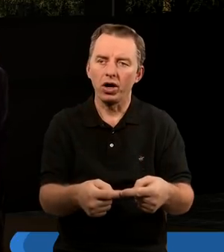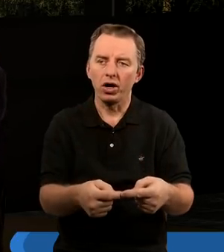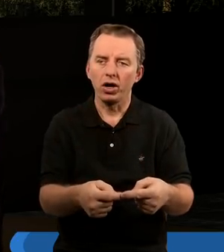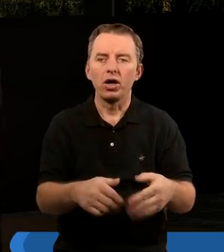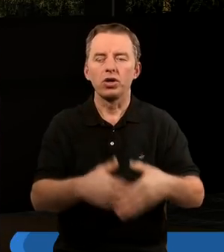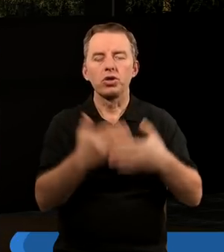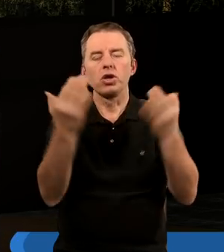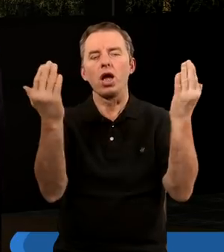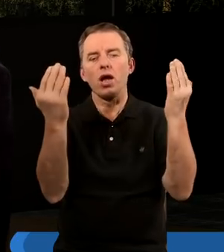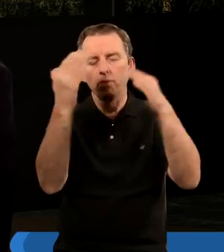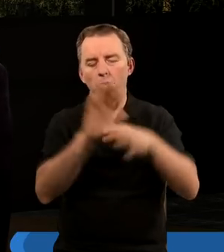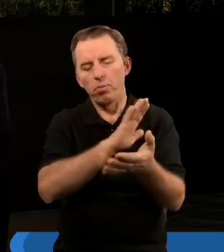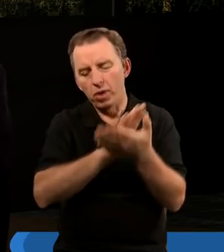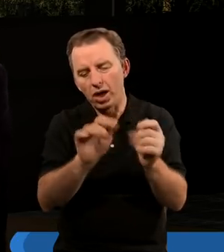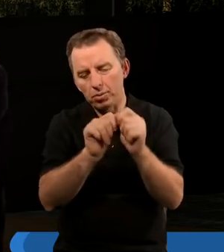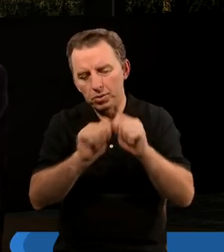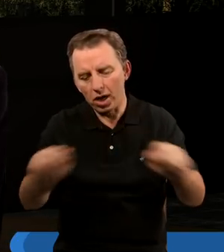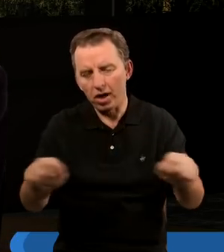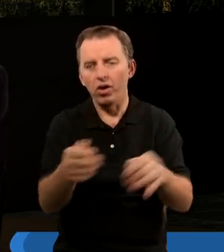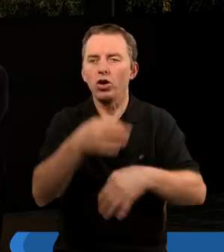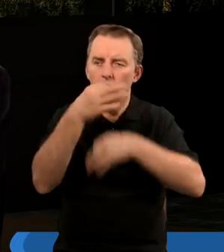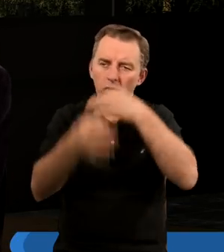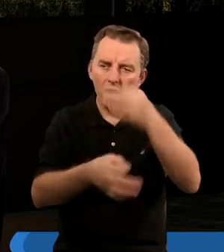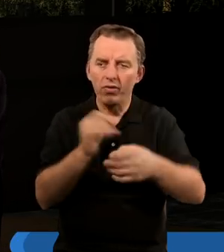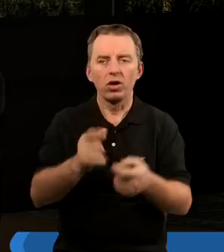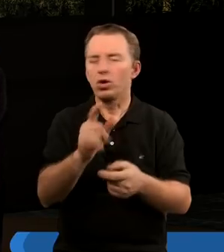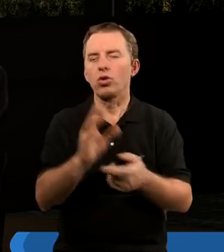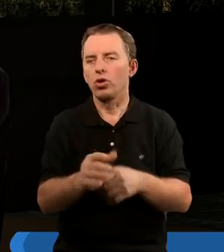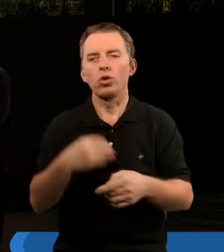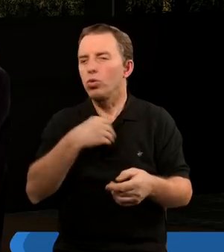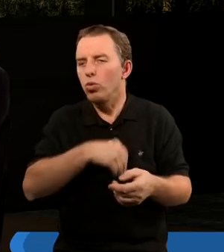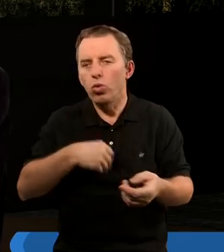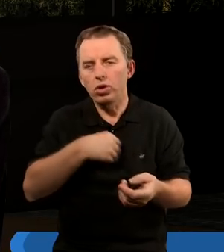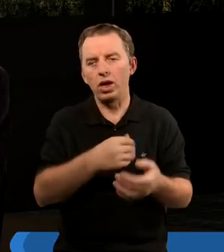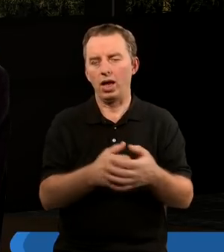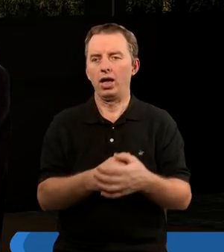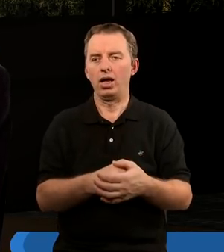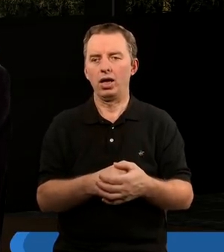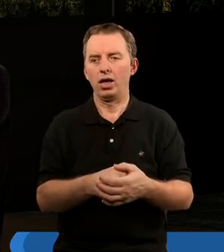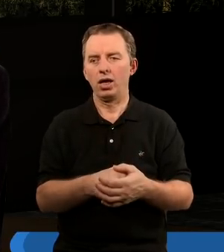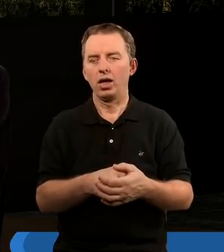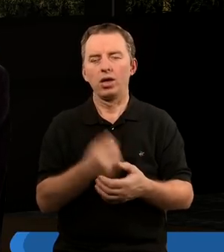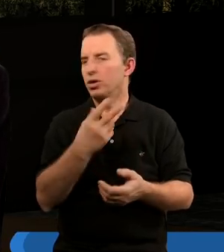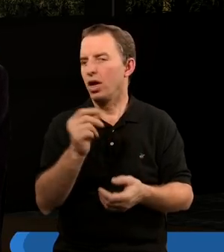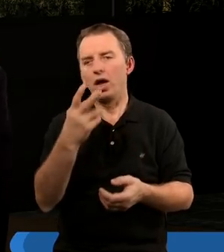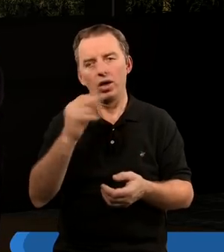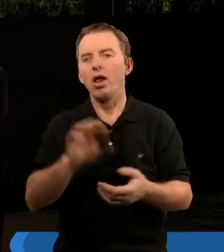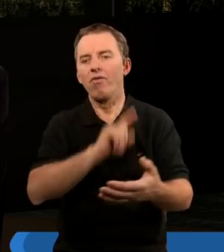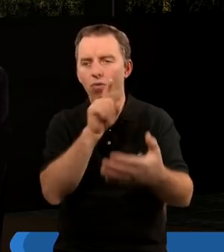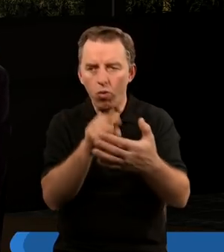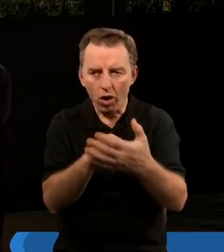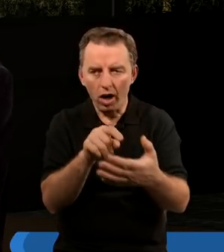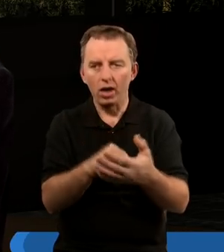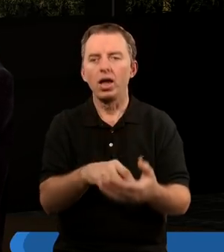że dniem i nocą bezustannie wołają święty. Czy to nie jest nudne? Ewidentnie nie. No